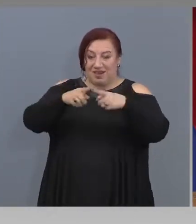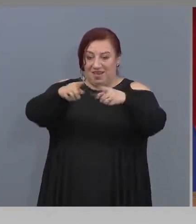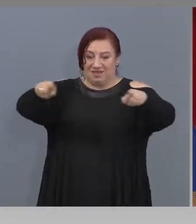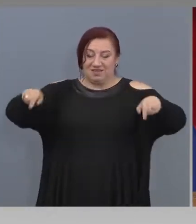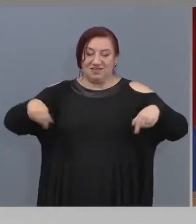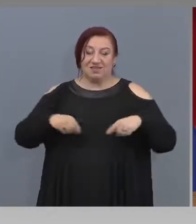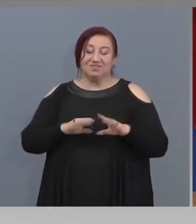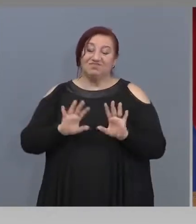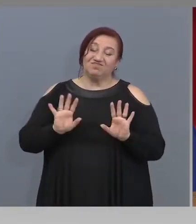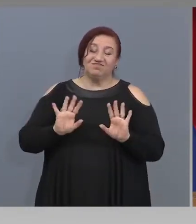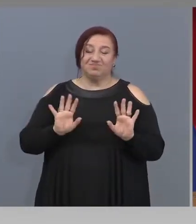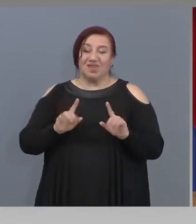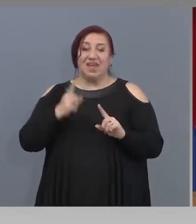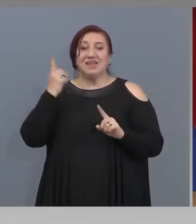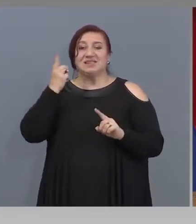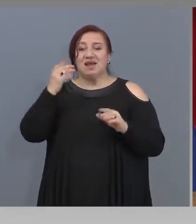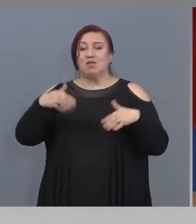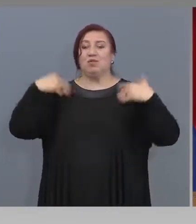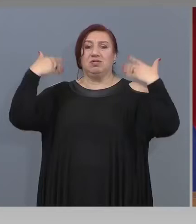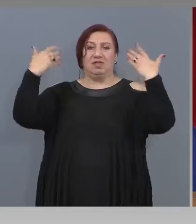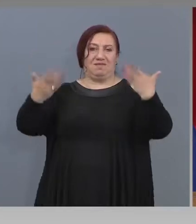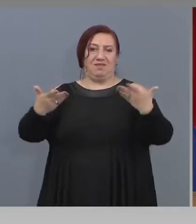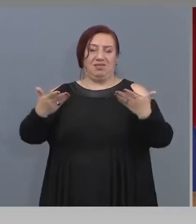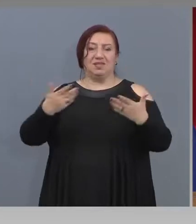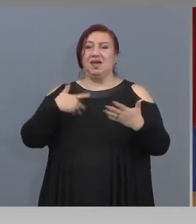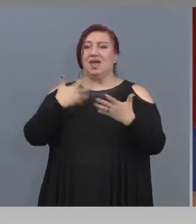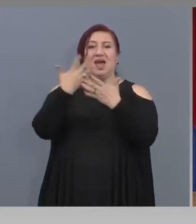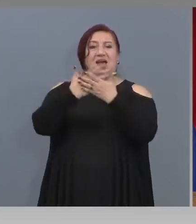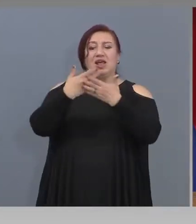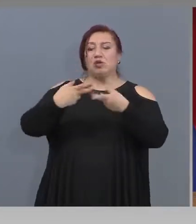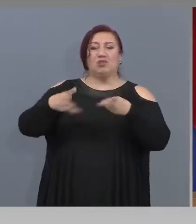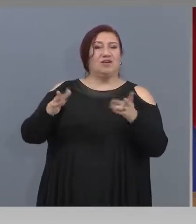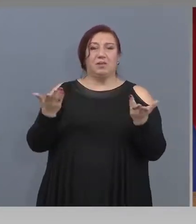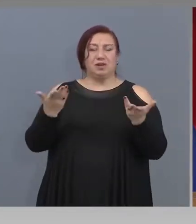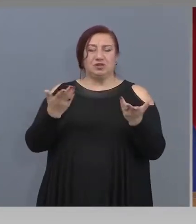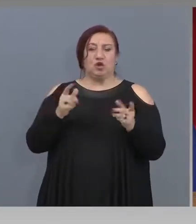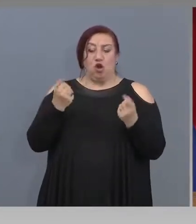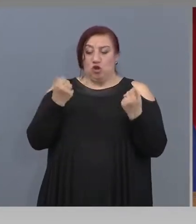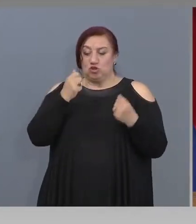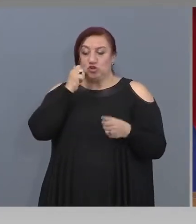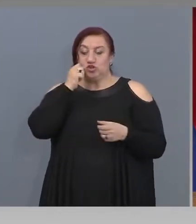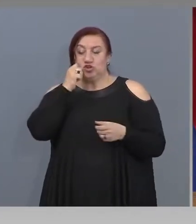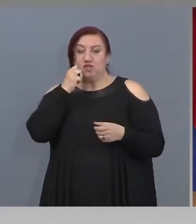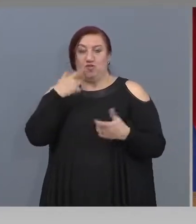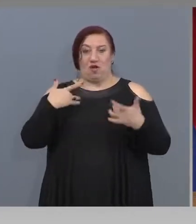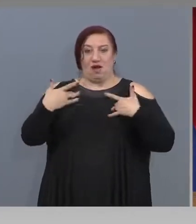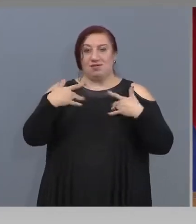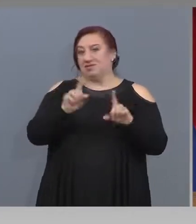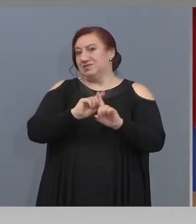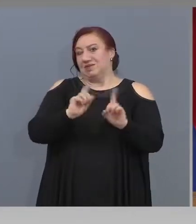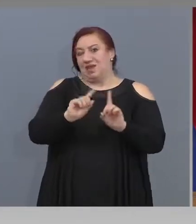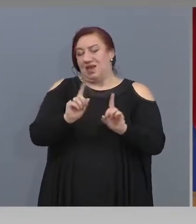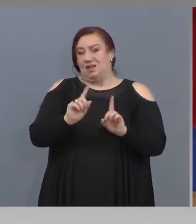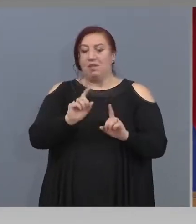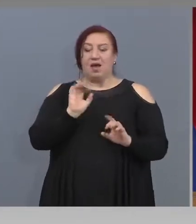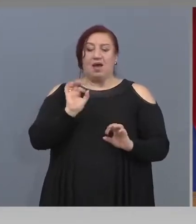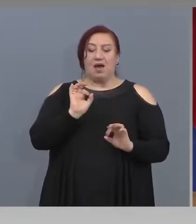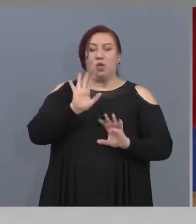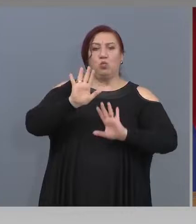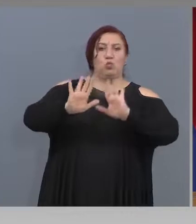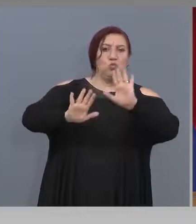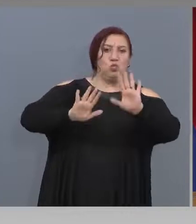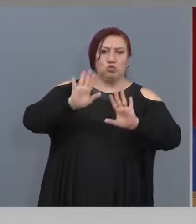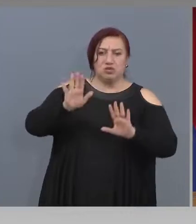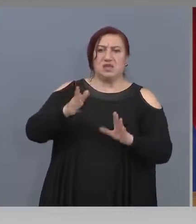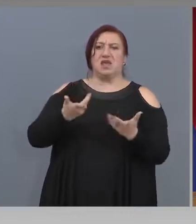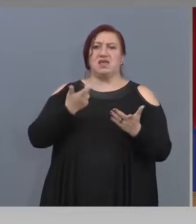Кината, защото няма живи артисти на сцената, разбирате. А иначе в музеите и галериите естеството на всеки... От нас е било и в